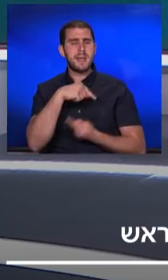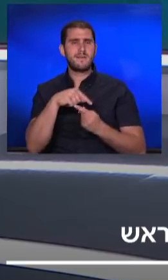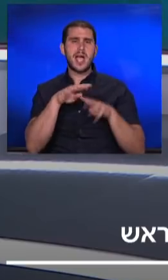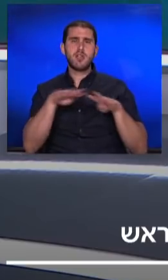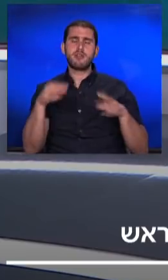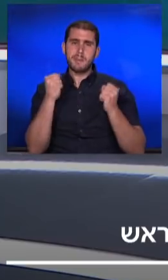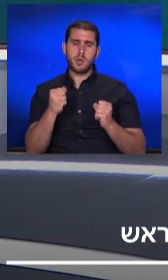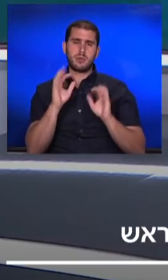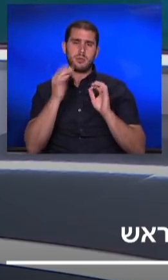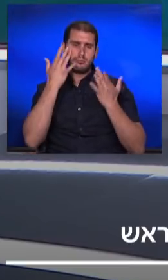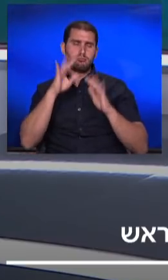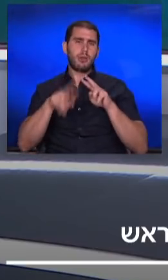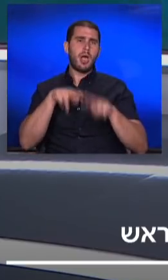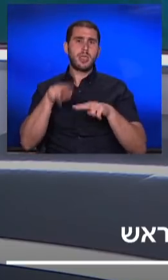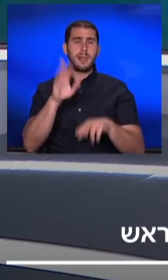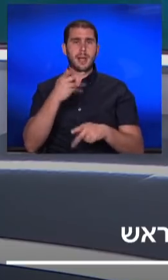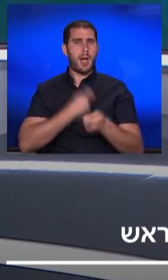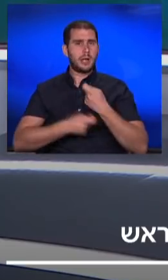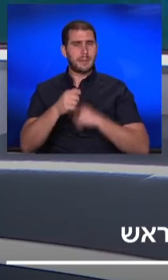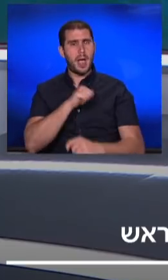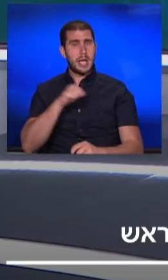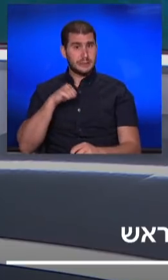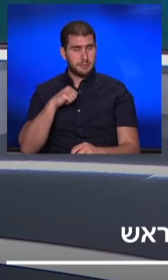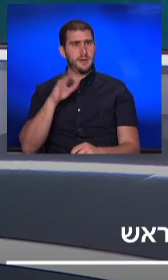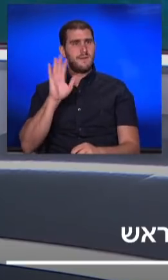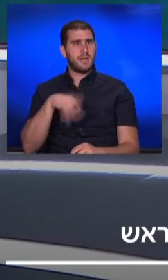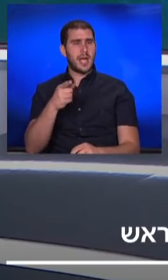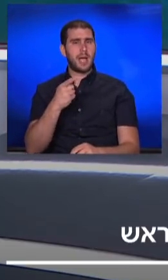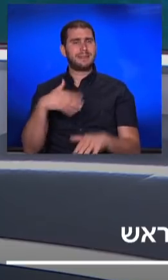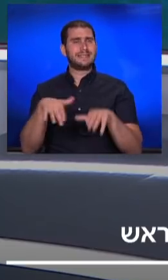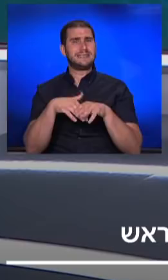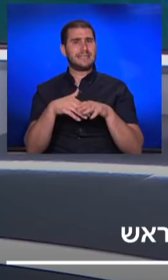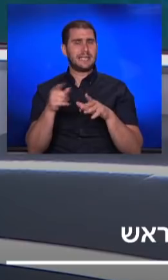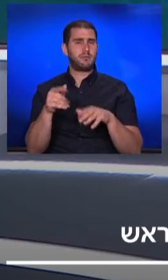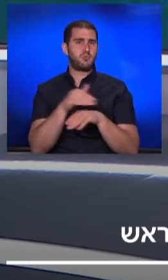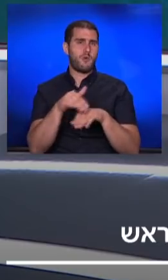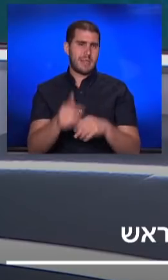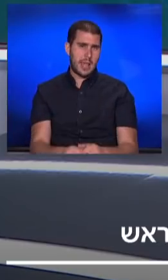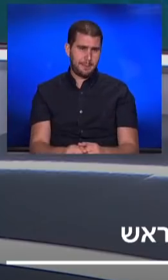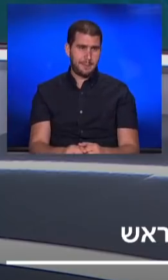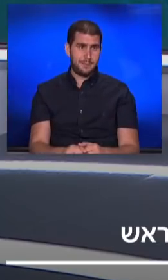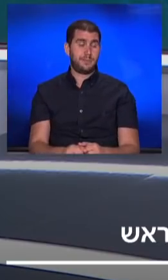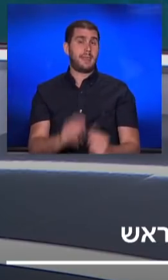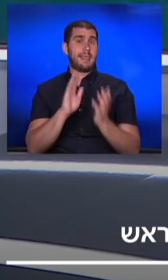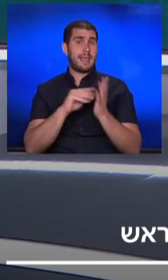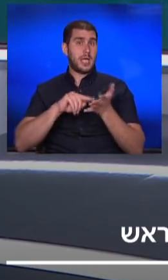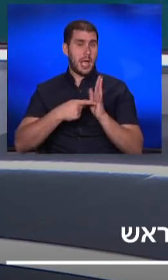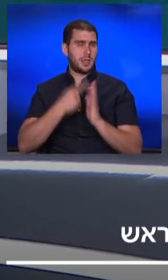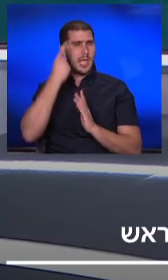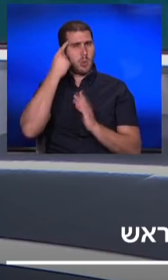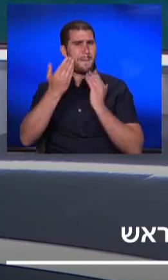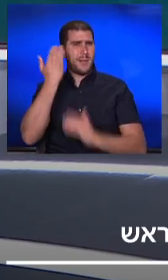שנועדה לטפל גם בעסקים עצמאיים וגם בסכירים מובטלים. ותאריך היה די ידוע מראש.